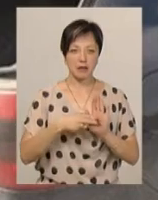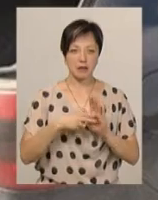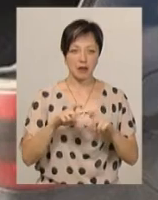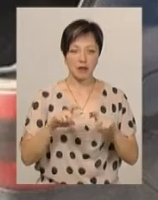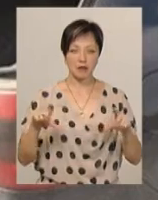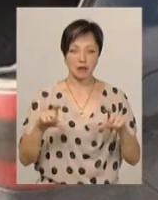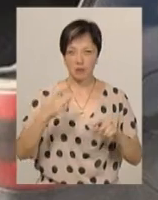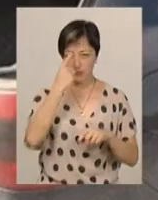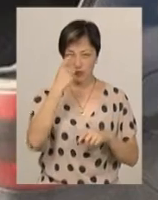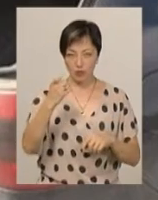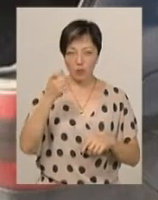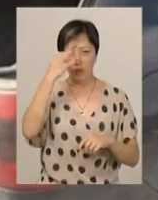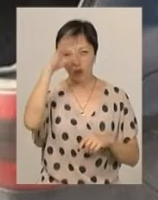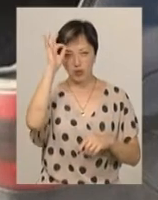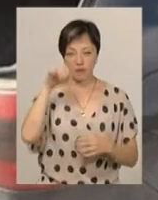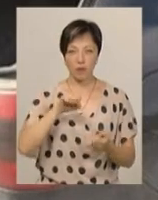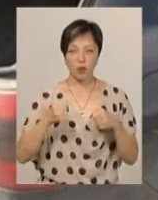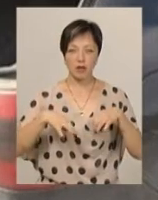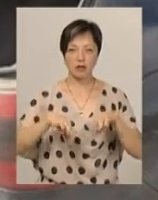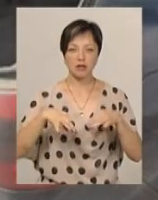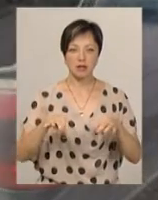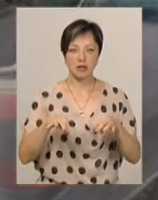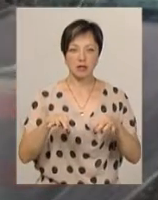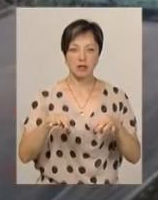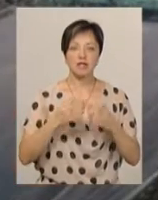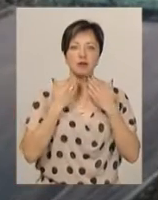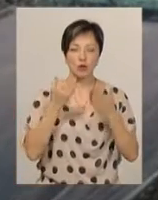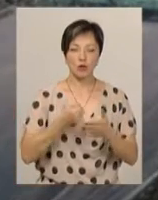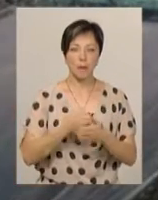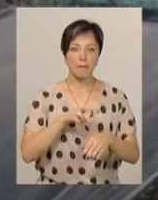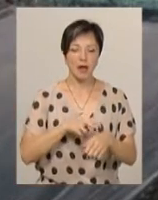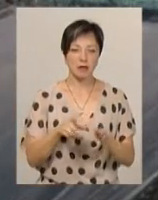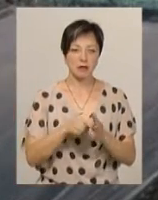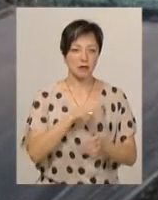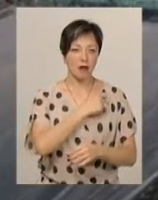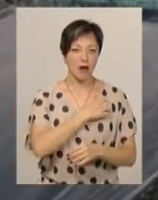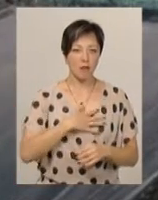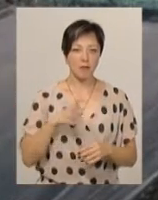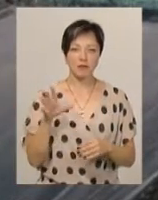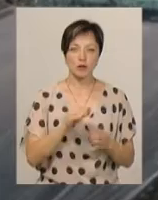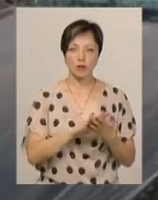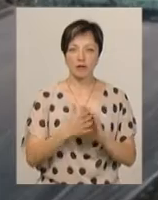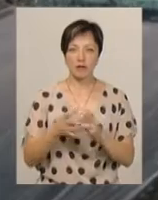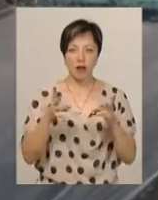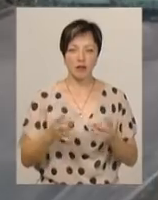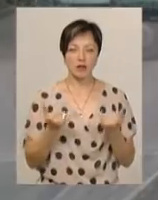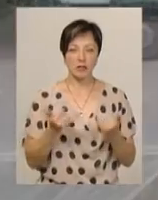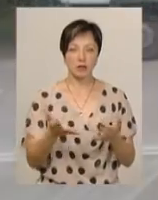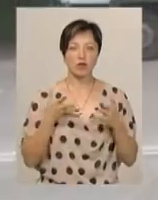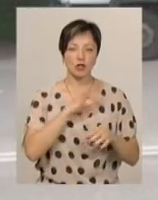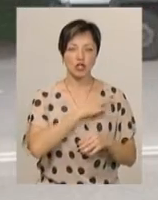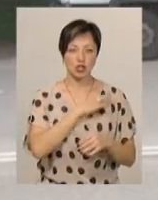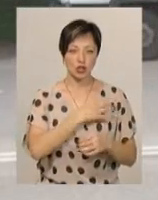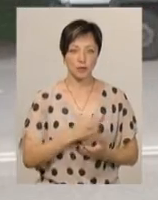Як повідомив Роман Мартинюк, водій легковика звернувся до медиків із травмами. Усі обставини аварії зараз з'ясовують